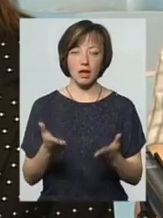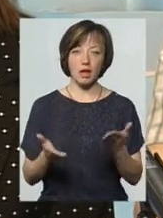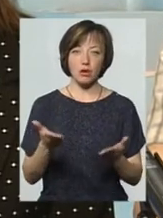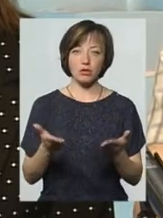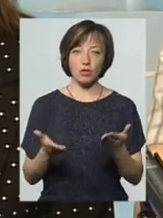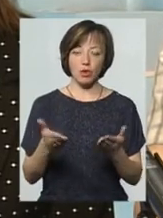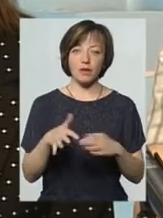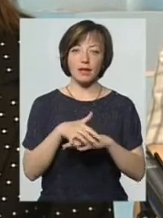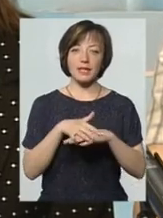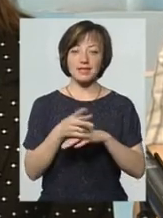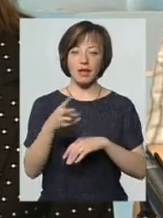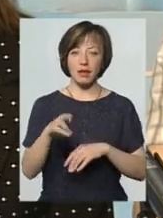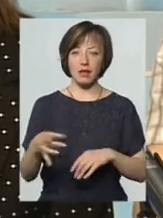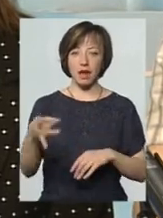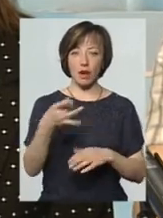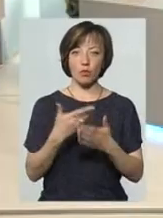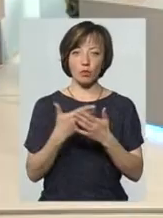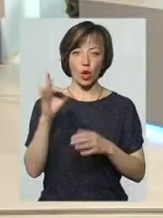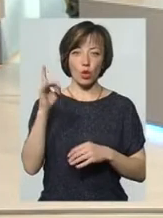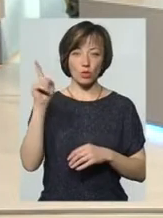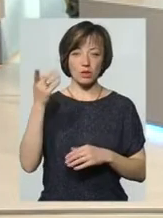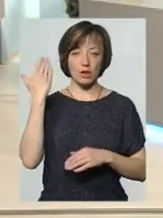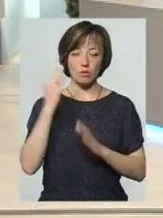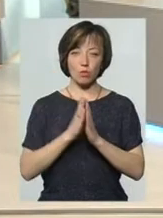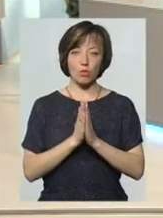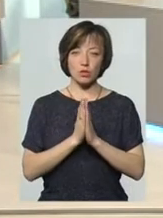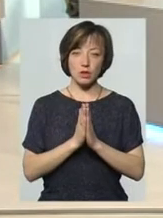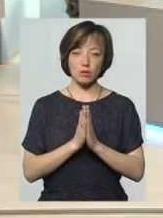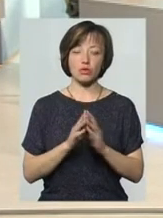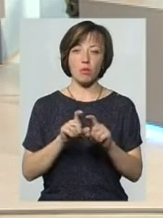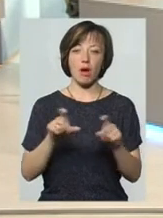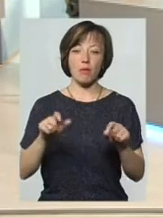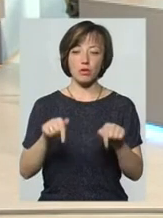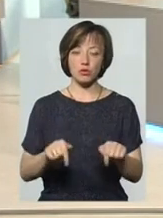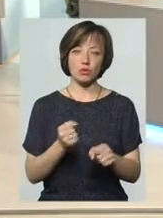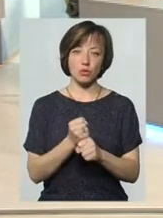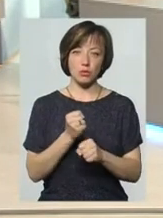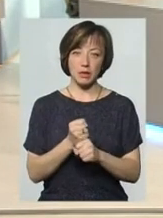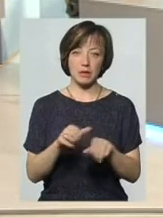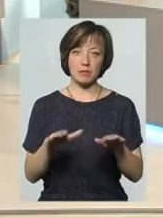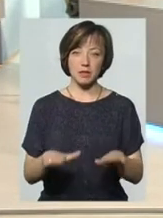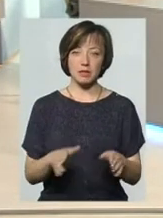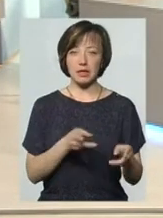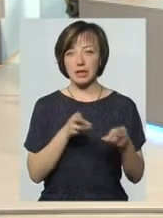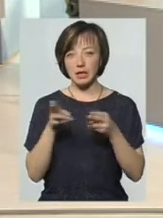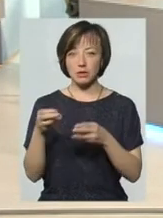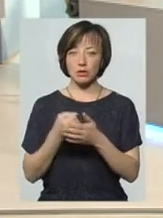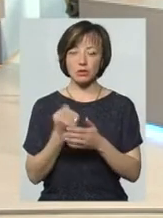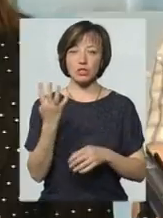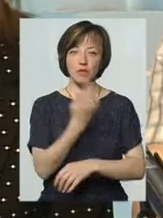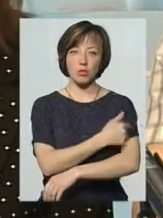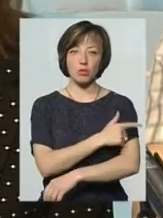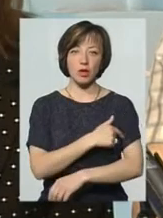населення мікрорайону Ружечна у нас давно просило про те, що амбулаторію нам зробіть, тому що їздити до 4-ї